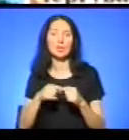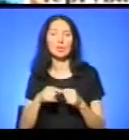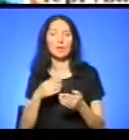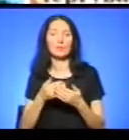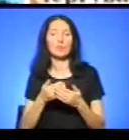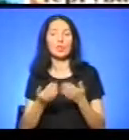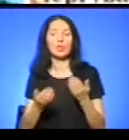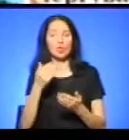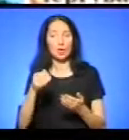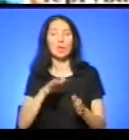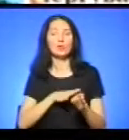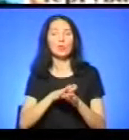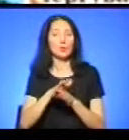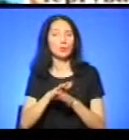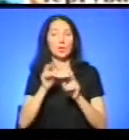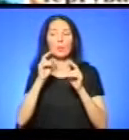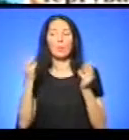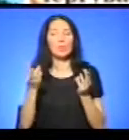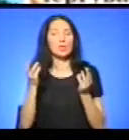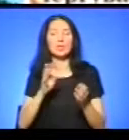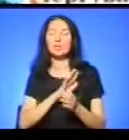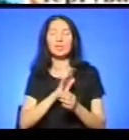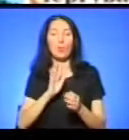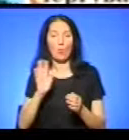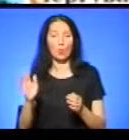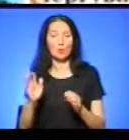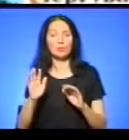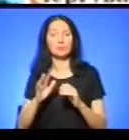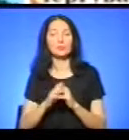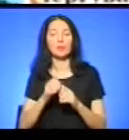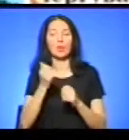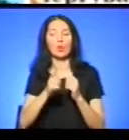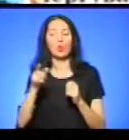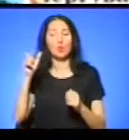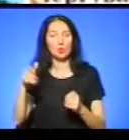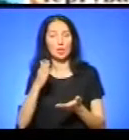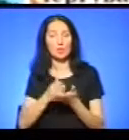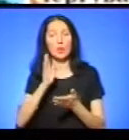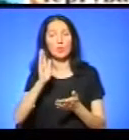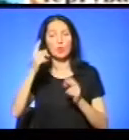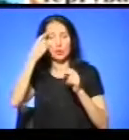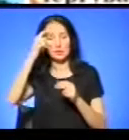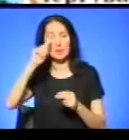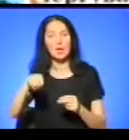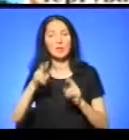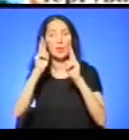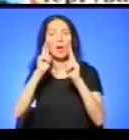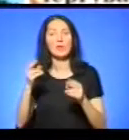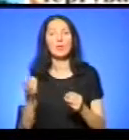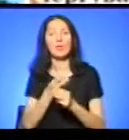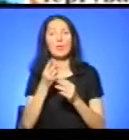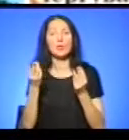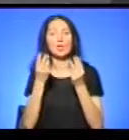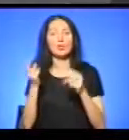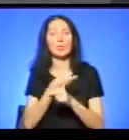Якщо їх дотримуватися, то пожежі не могло б статися, принципі. Так, кожна людина має бути обізнана правилами пожежної безпеки, і над цим